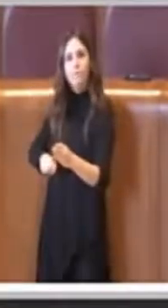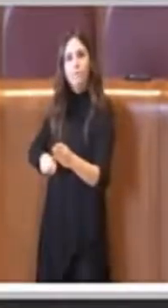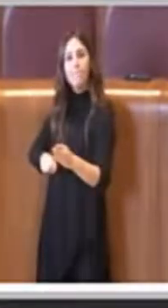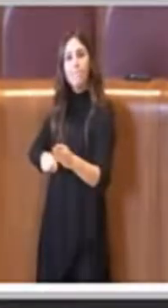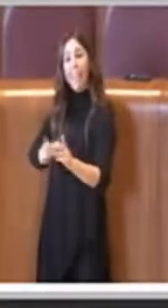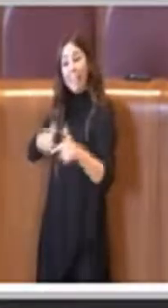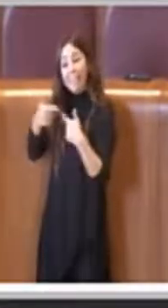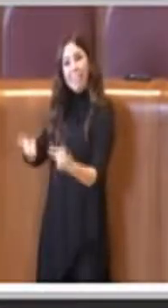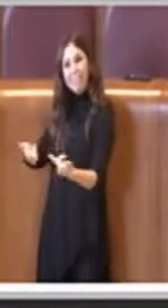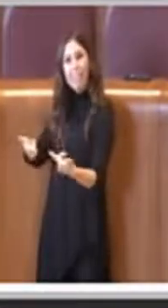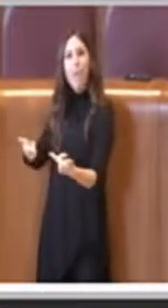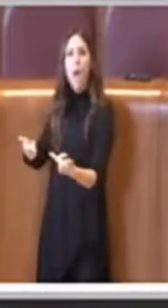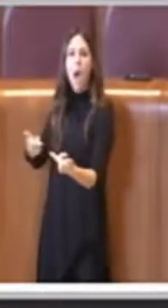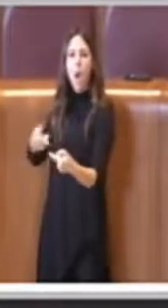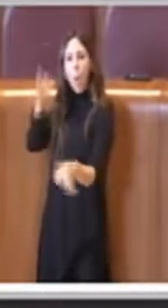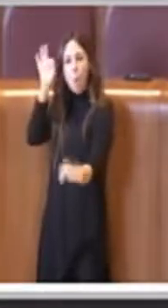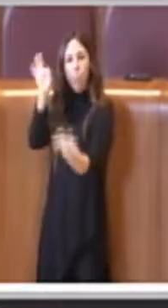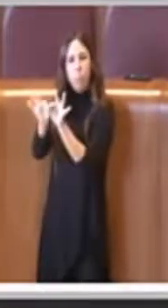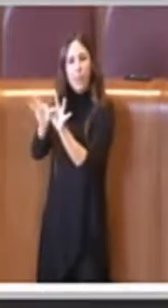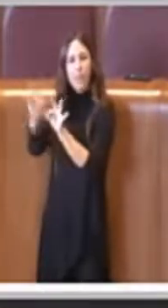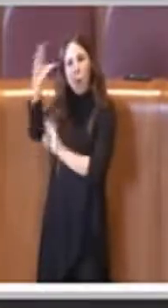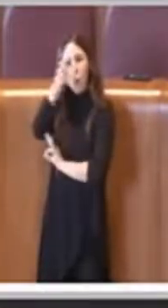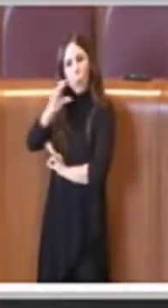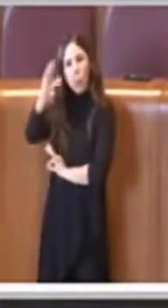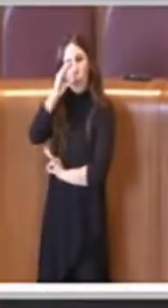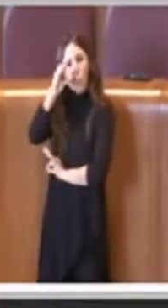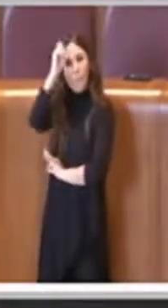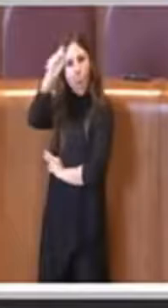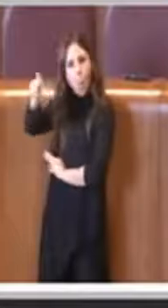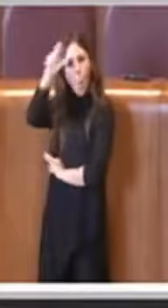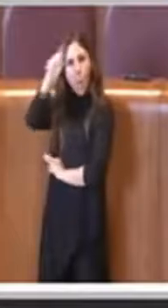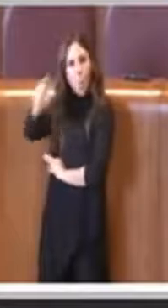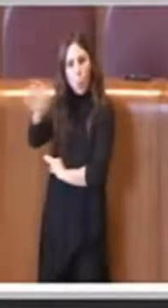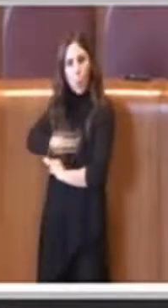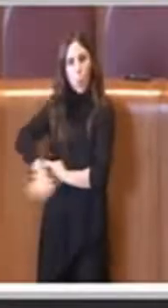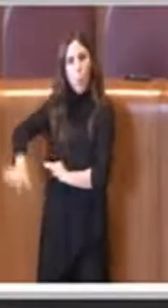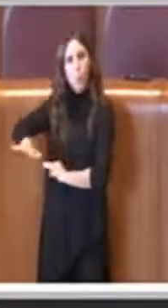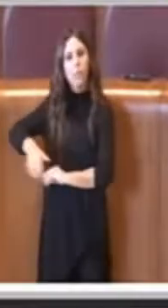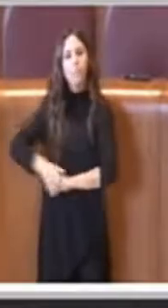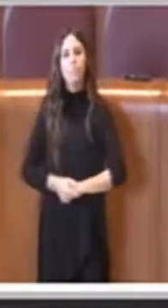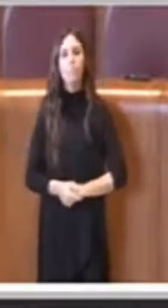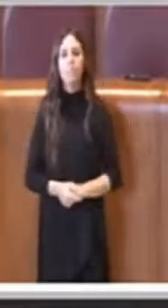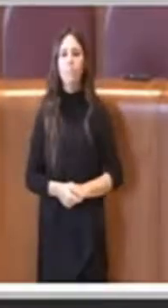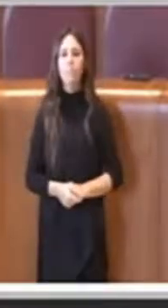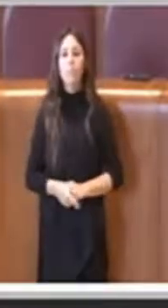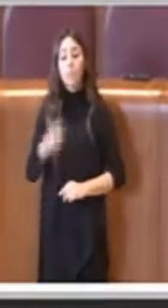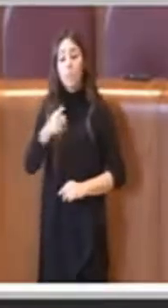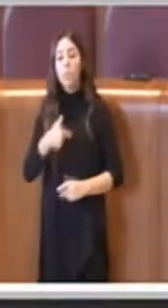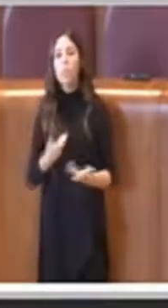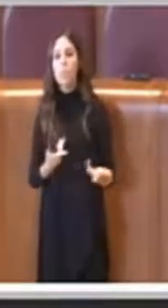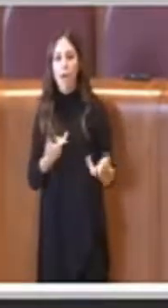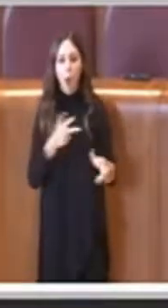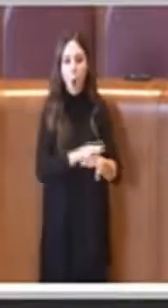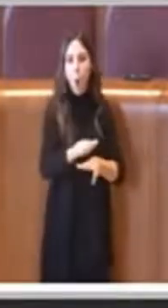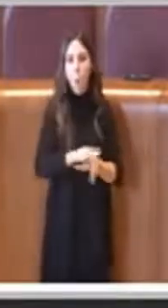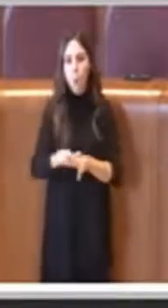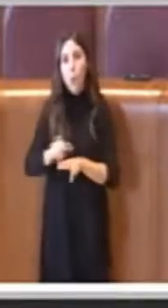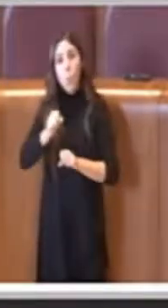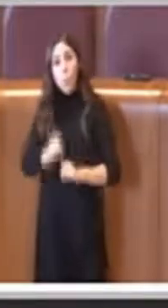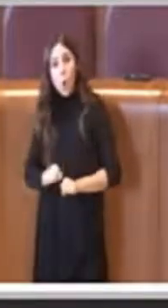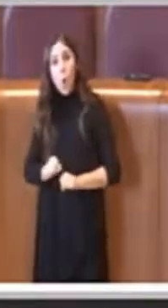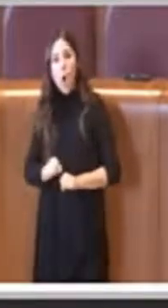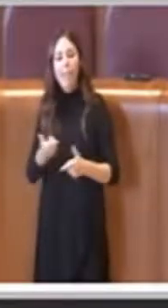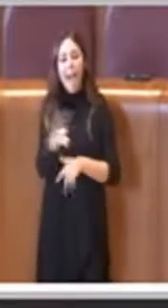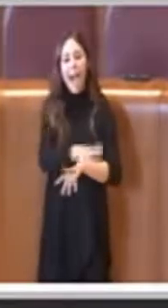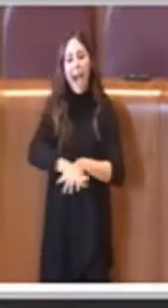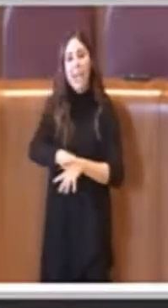interessi turistici e culturali. Perciò e poi cita i comuni possono destinare speciali